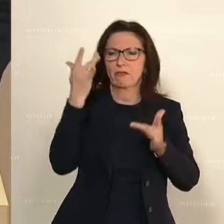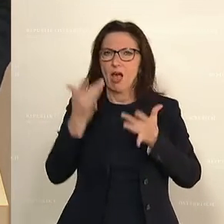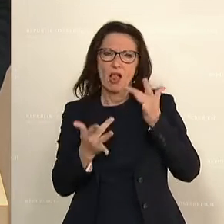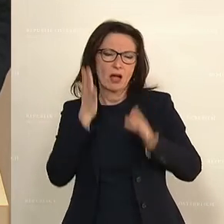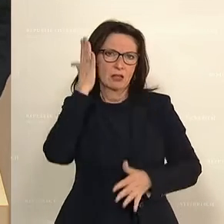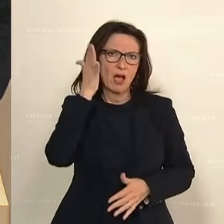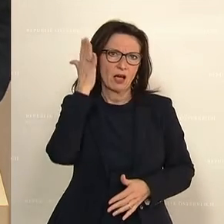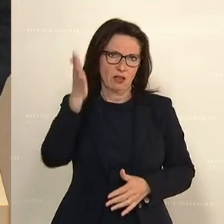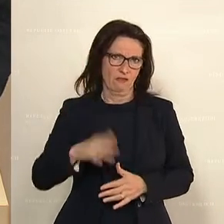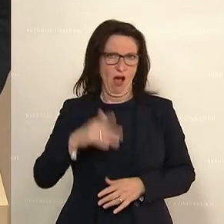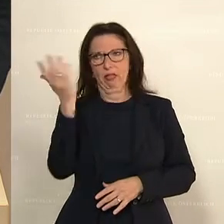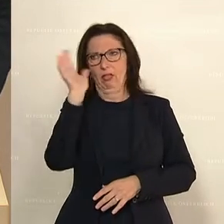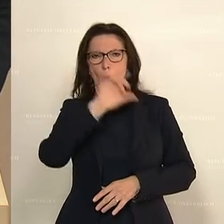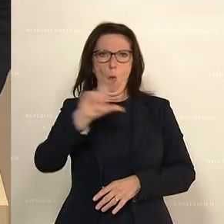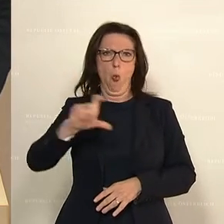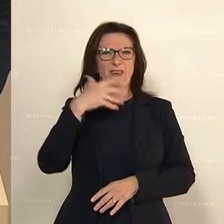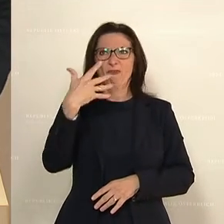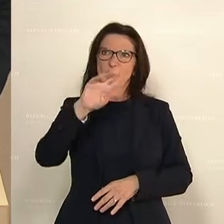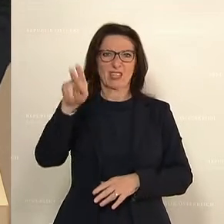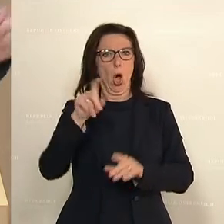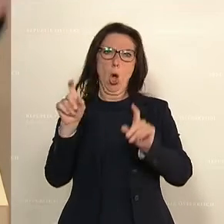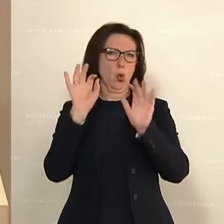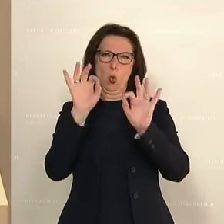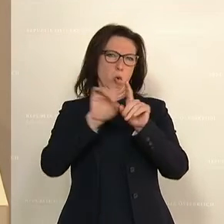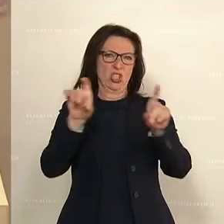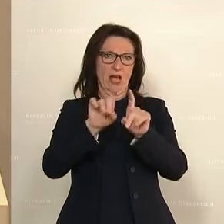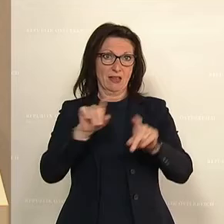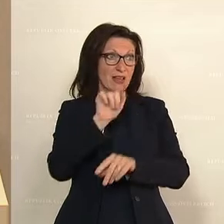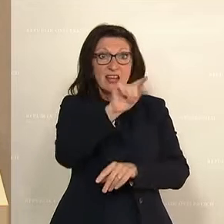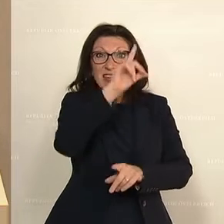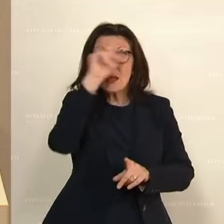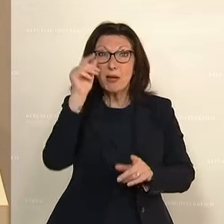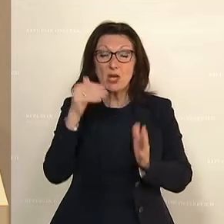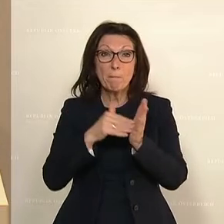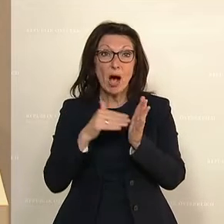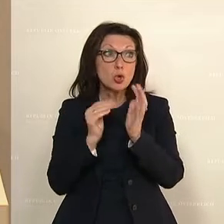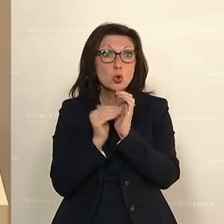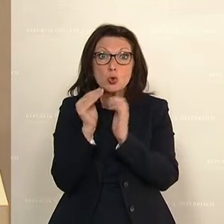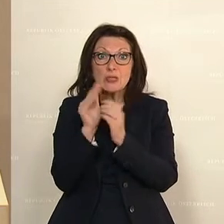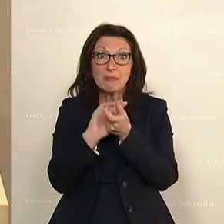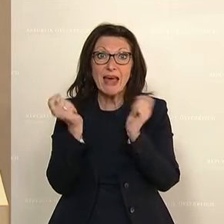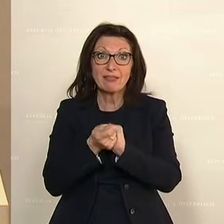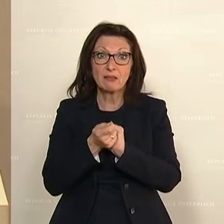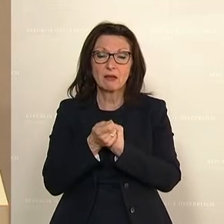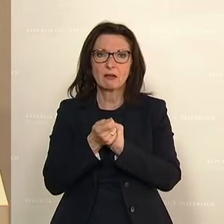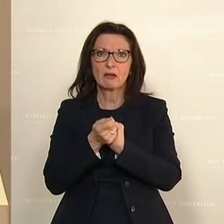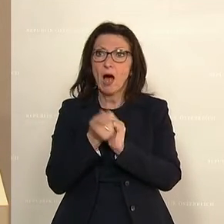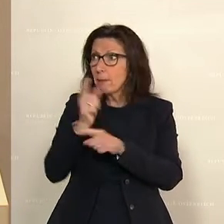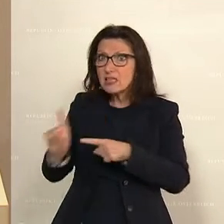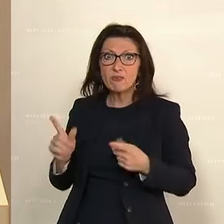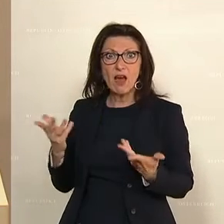irgendwann einmal 150 Euro Gutschein bringen. Die brauchen jetzt einen Systemwandel. Und das vermisse ich